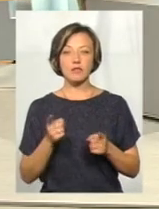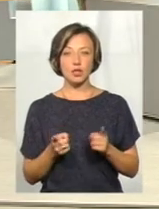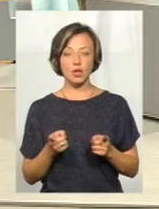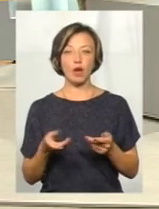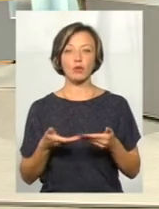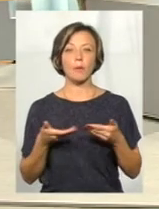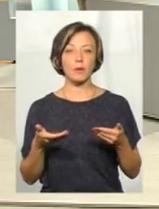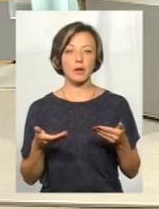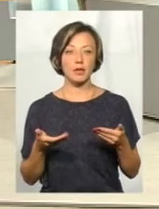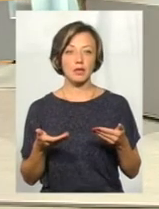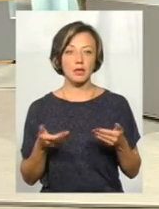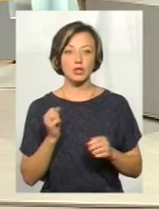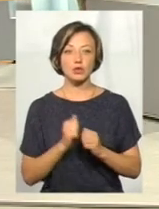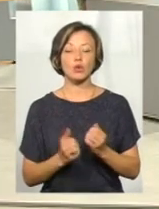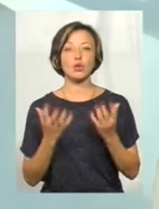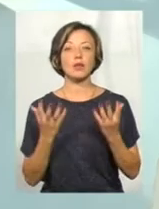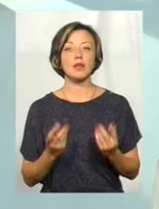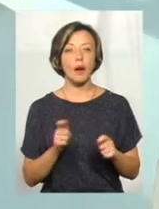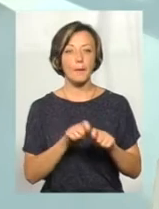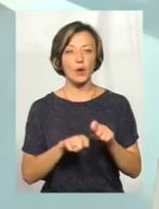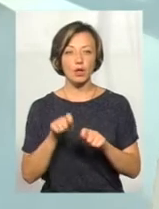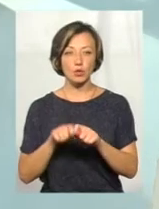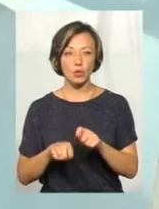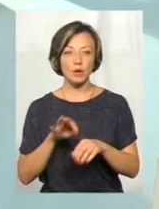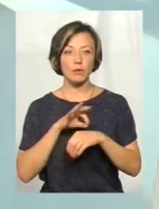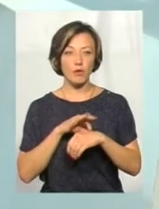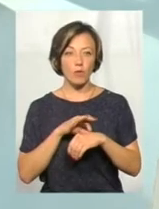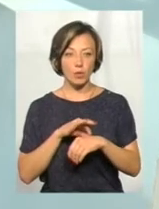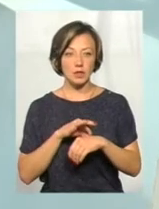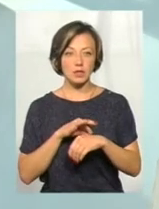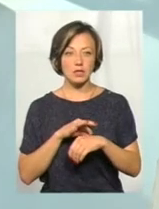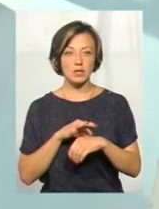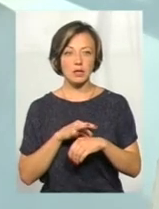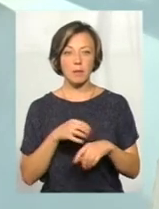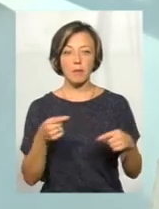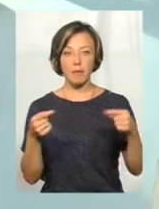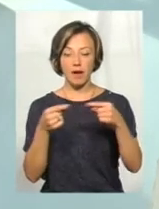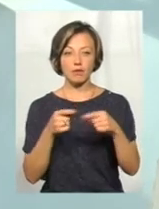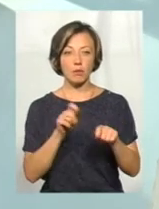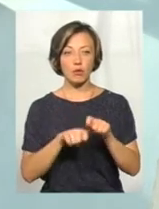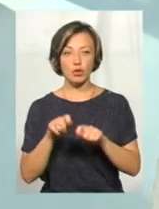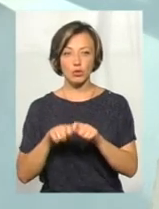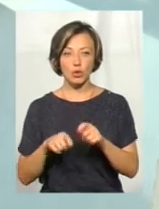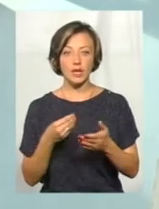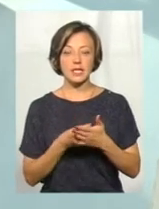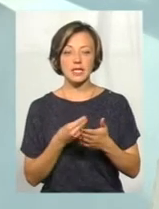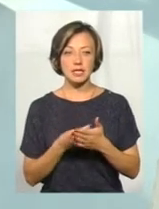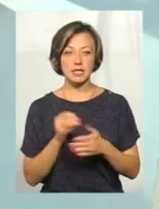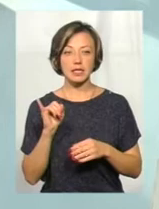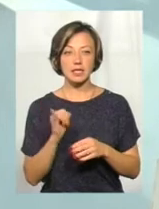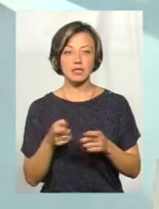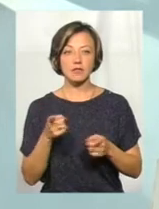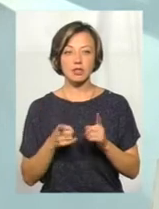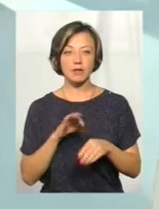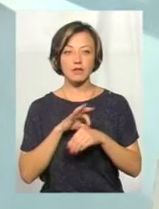майже щодня моніторимо і проводиться певний моніторинг цін, і, звичайно,